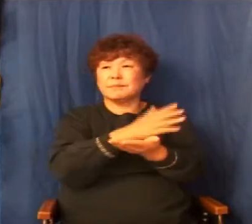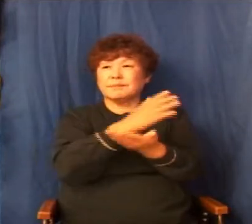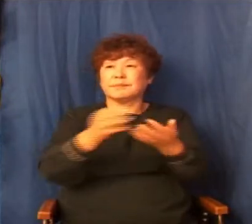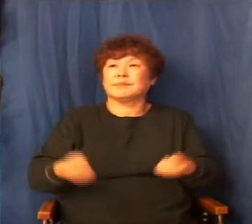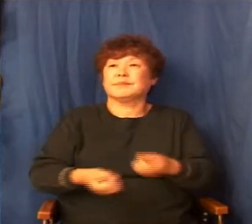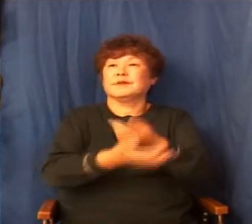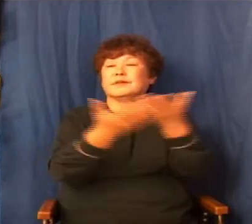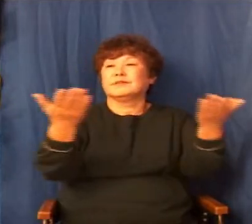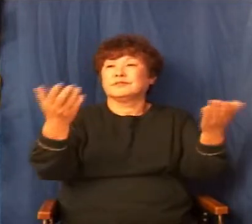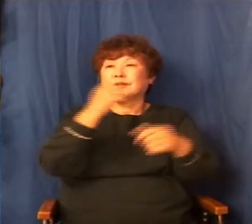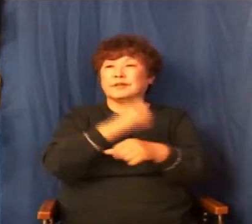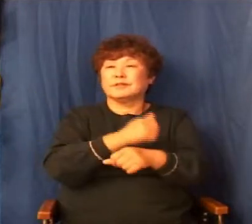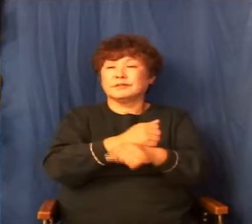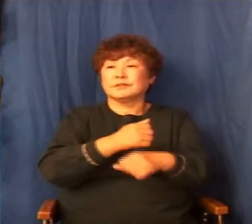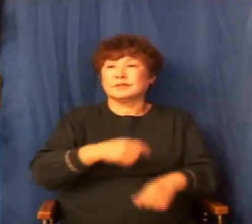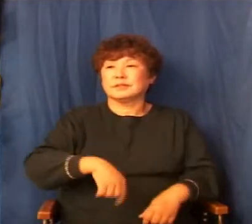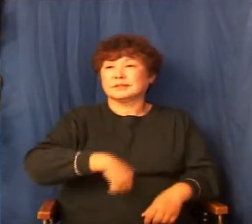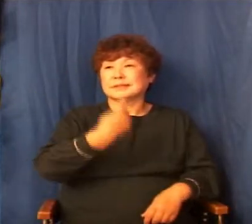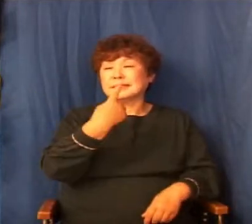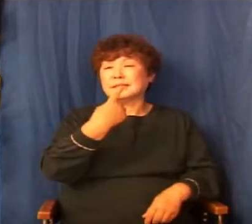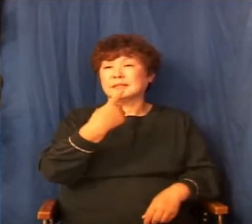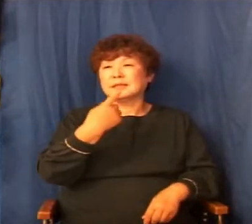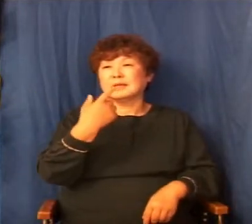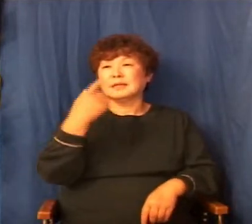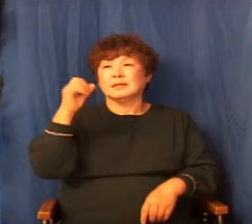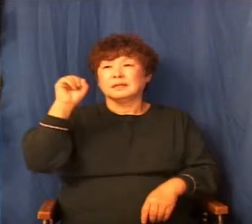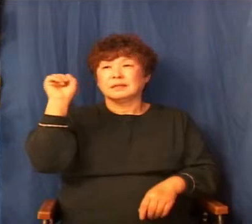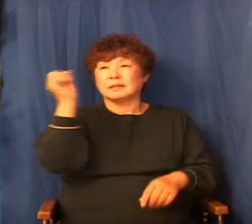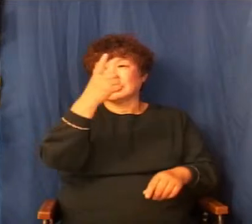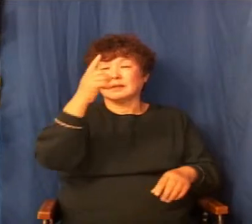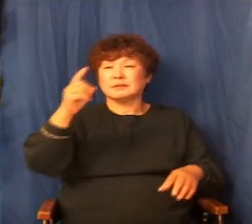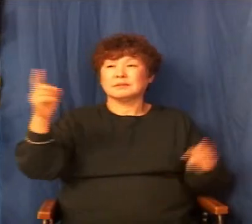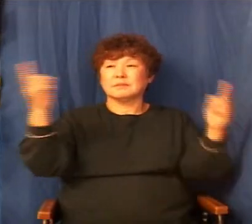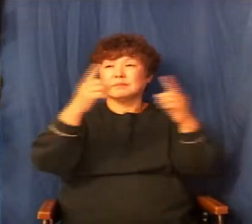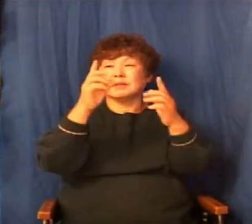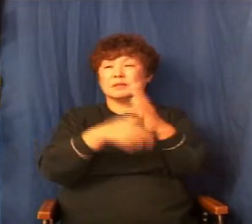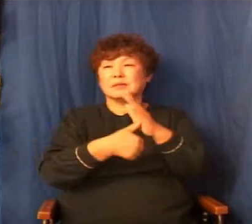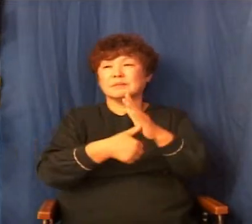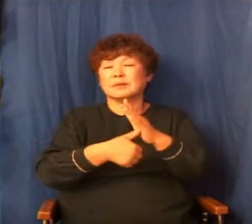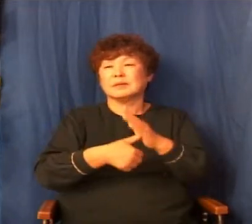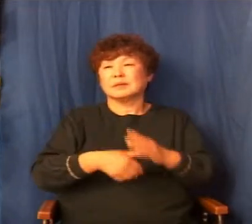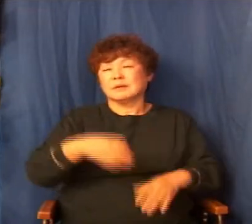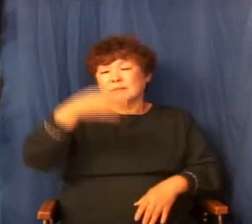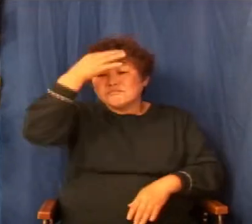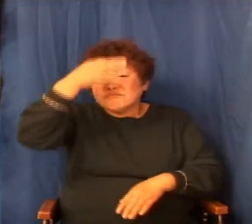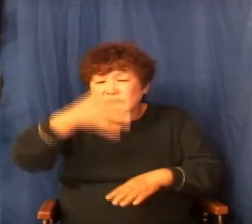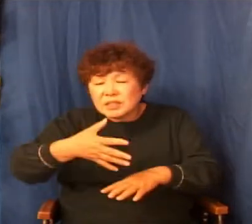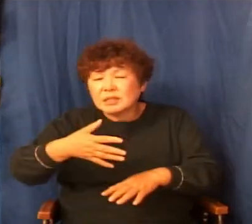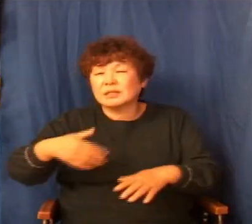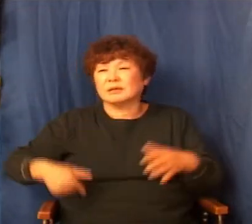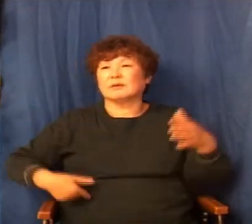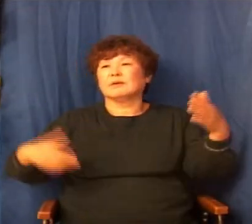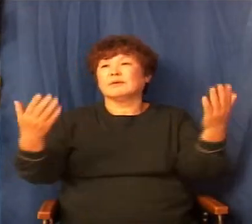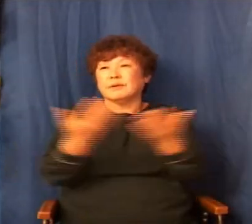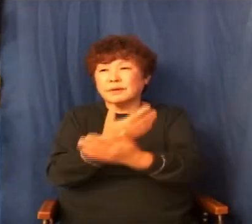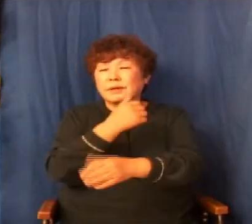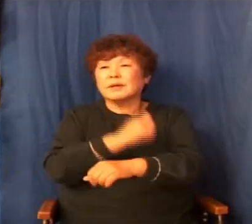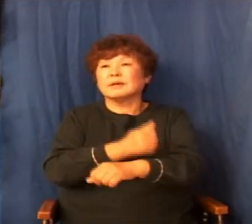그 자신으로 하여금 다윗을 만날 때마다 반성합니다. 내가 잘못됐다 회개하고요.